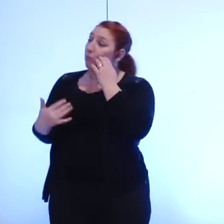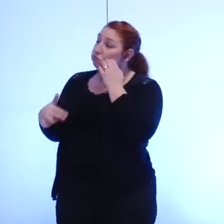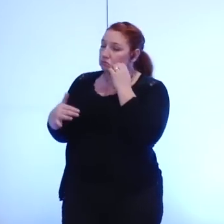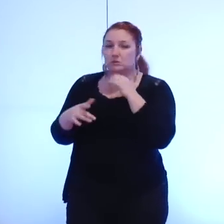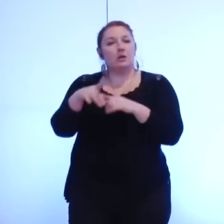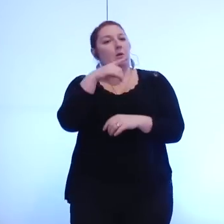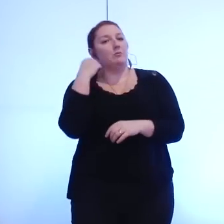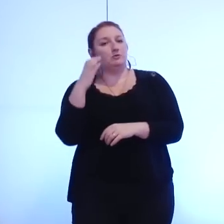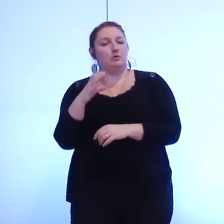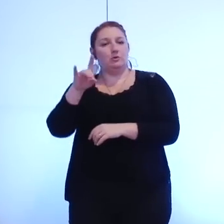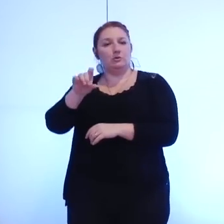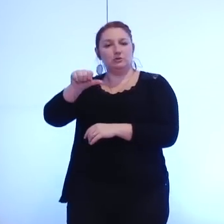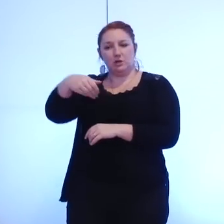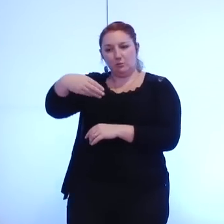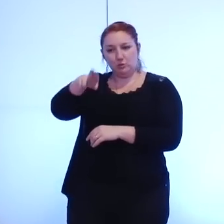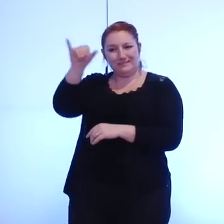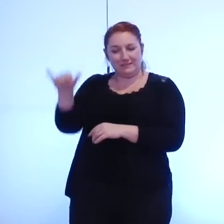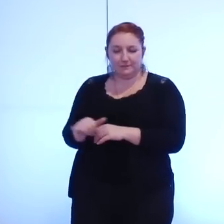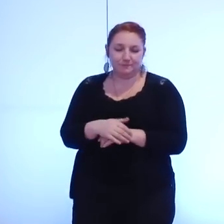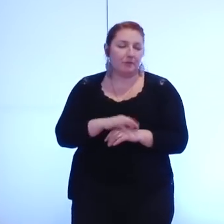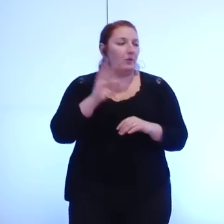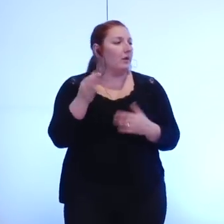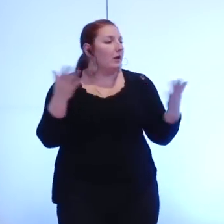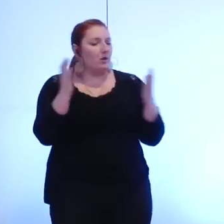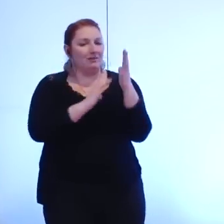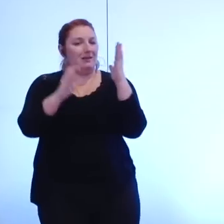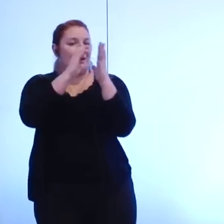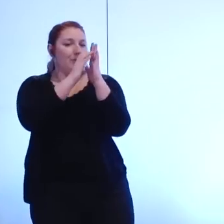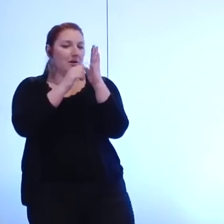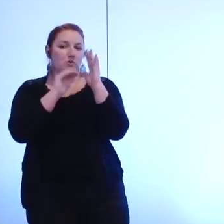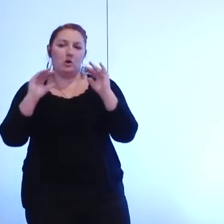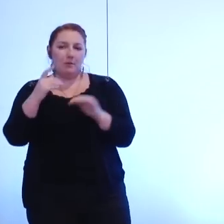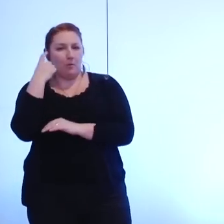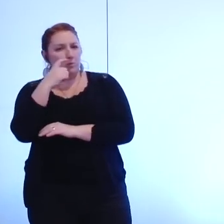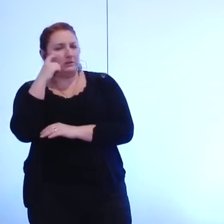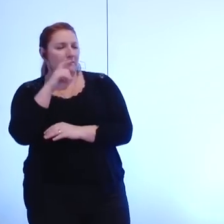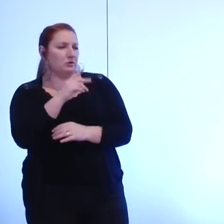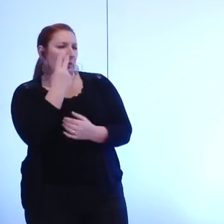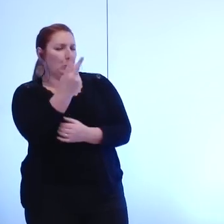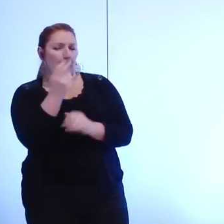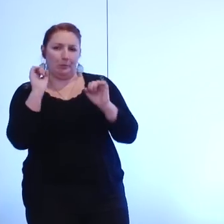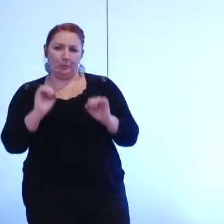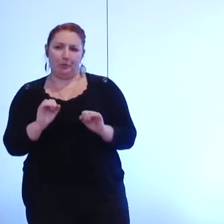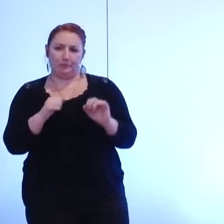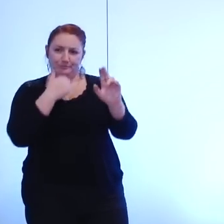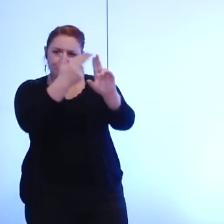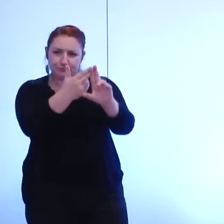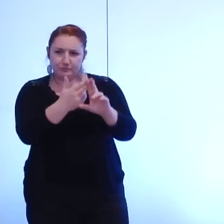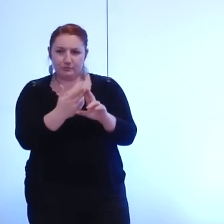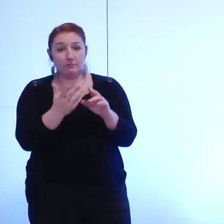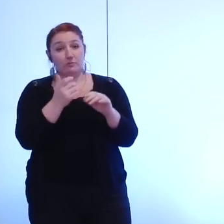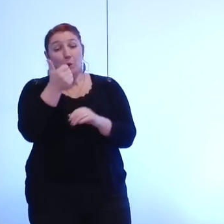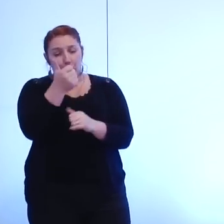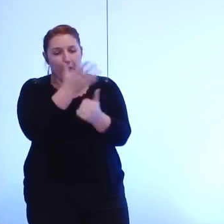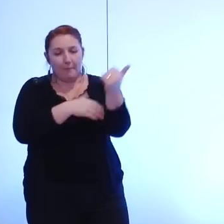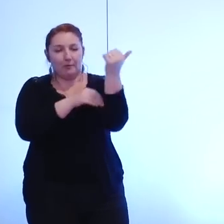oui alors cette délibération appelle au moins deux observations dont l'une d'ailleurs fait l'objet d'un amendement d'abord